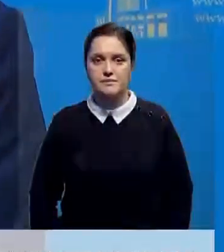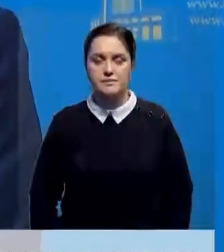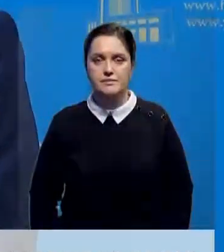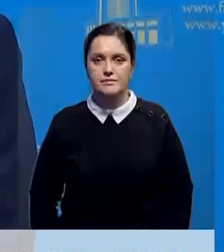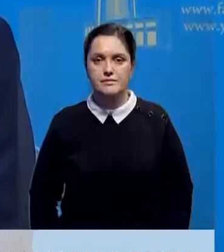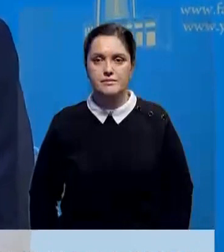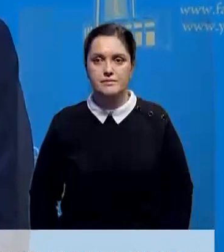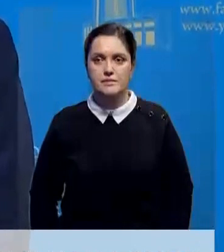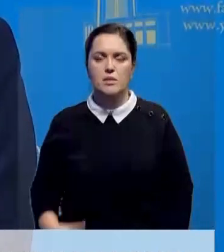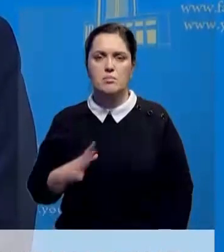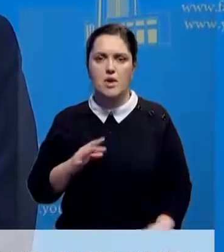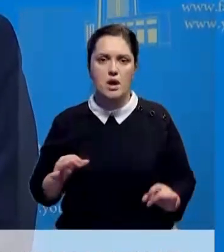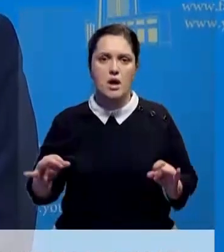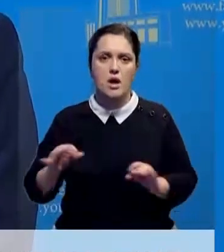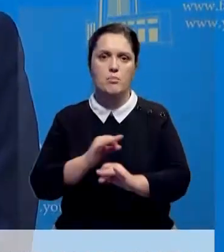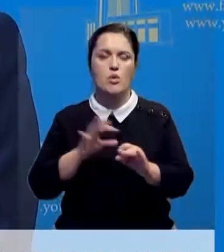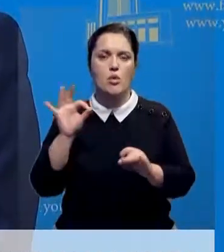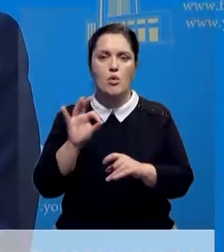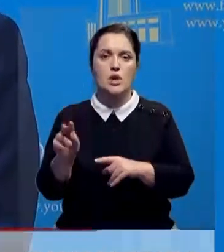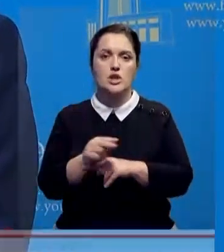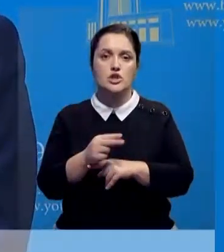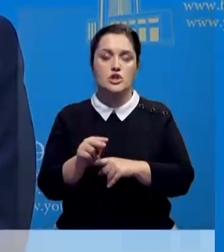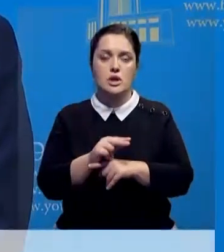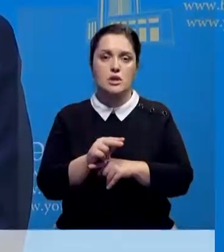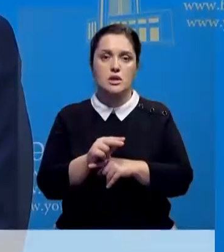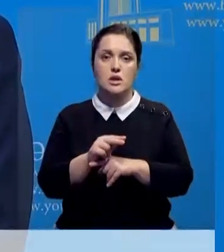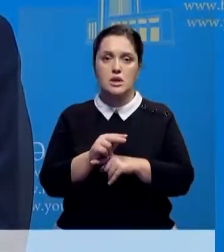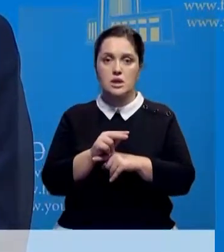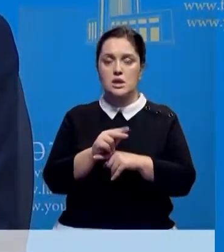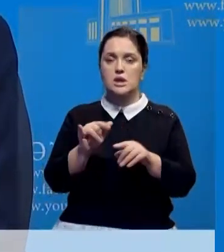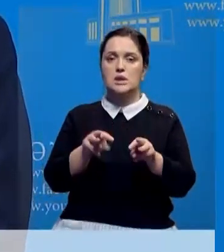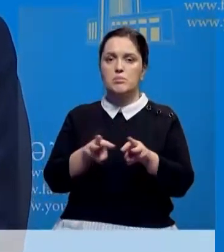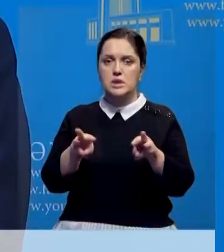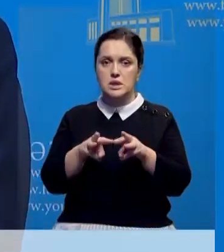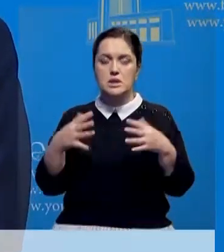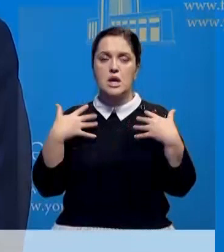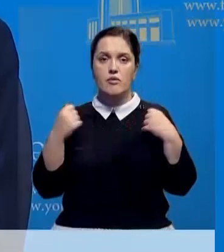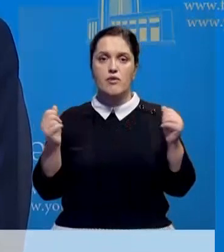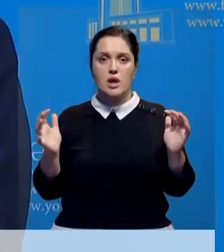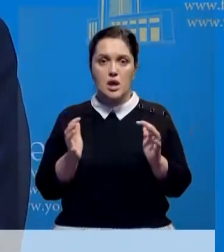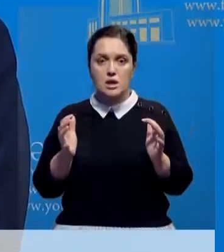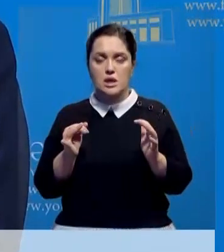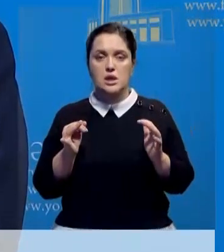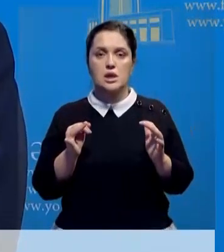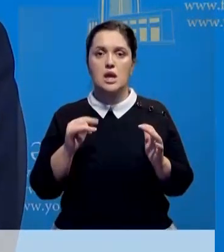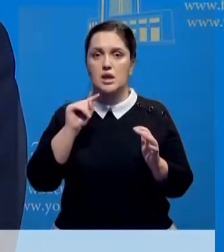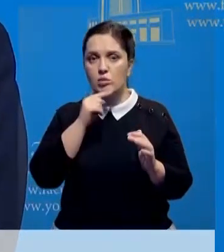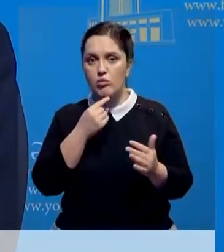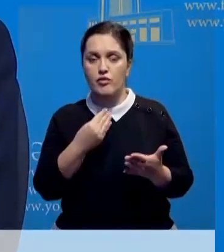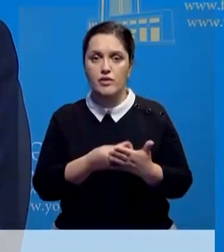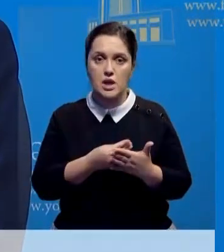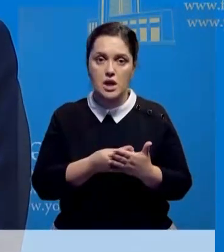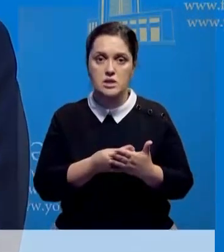Долго обсуждали этот вопрос по лечению. То есть и с Министерством здравоохранения, с Министерством экономики, финансов,